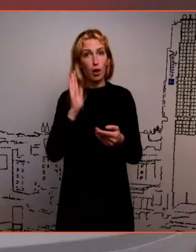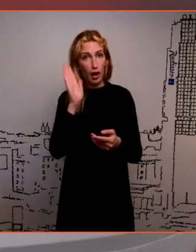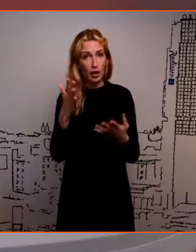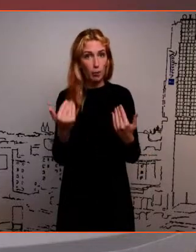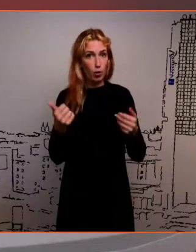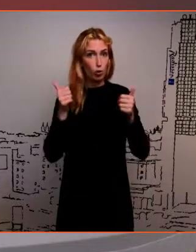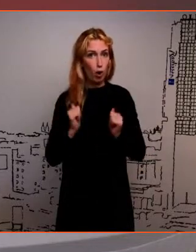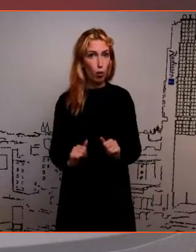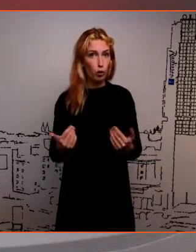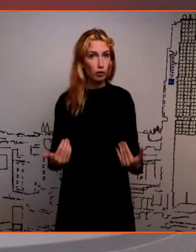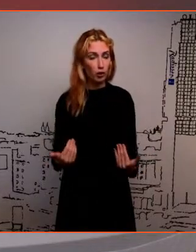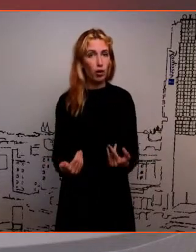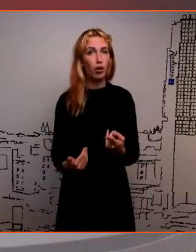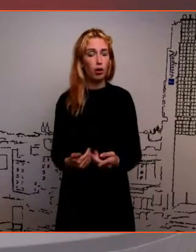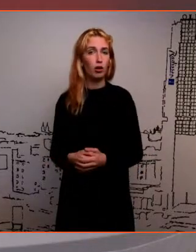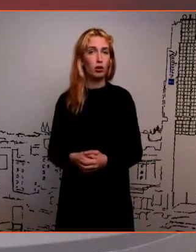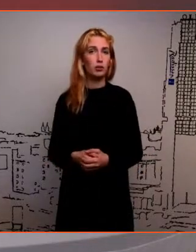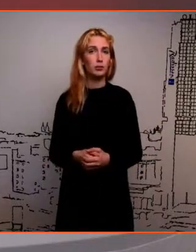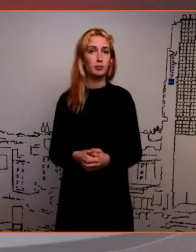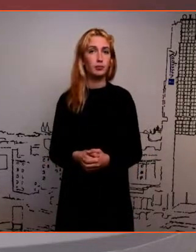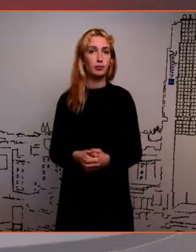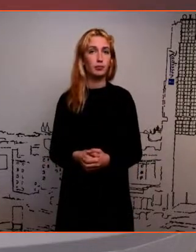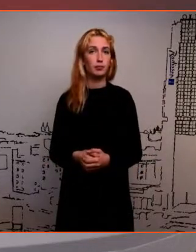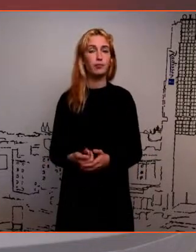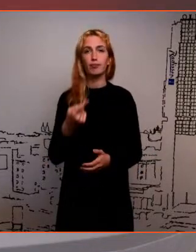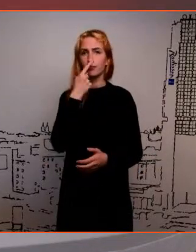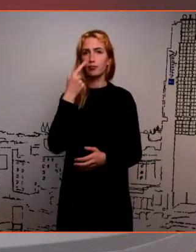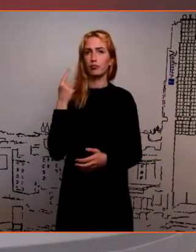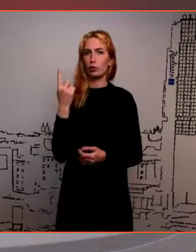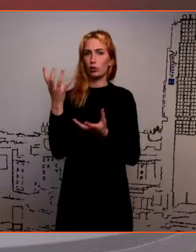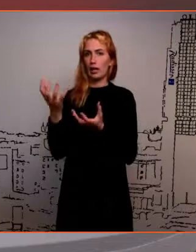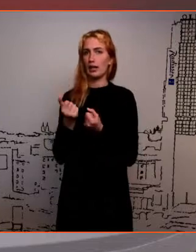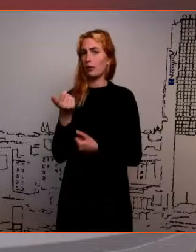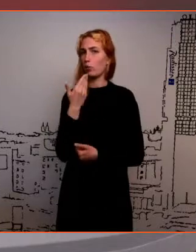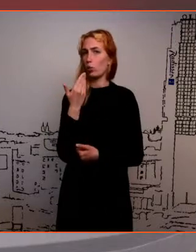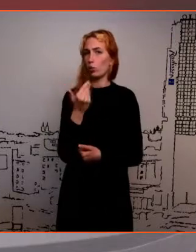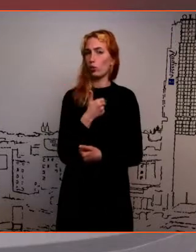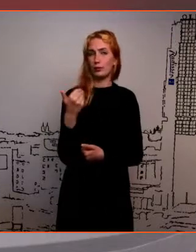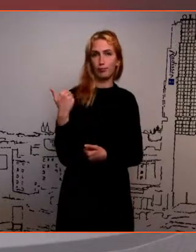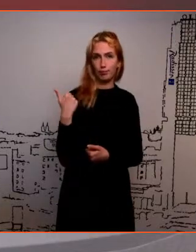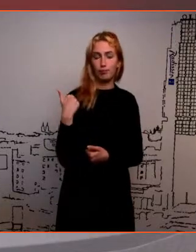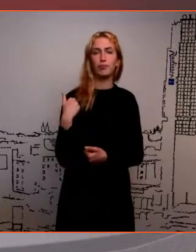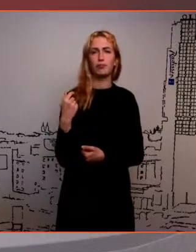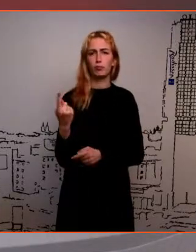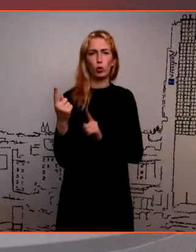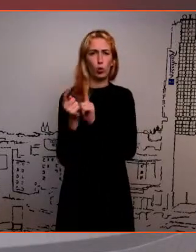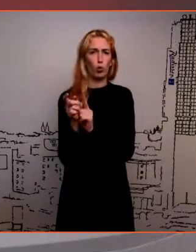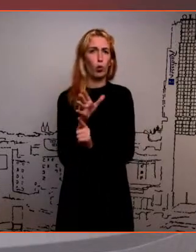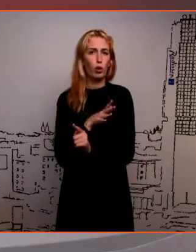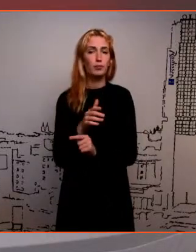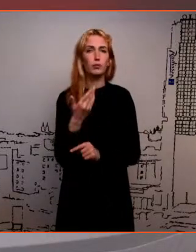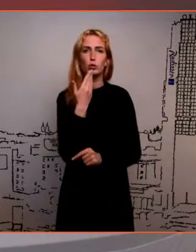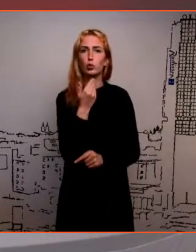rahul täna. Et jaa, hiljut üks ettevõtti küsis minu käest ühel kohtumisel, et